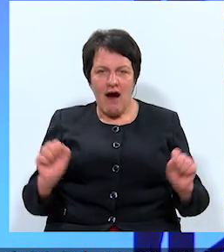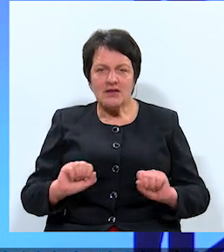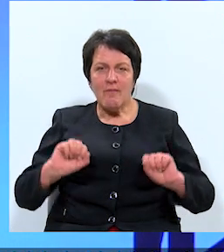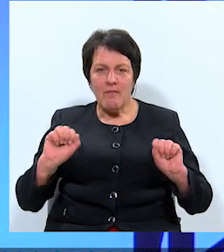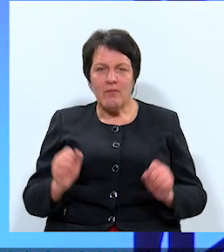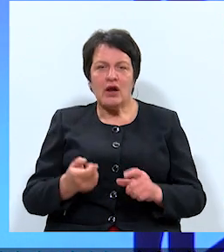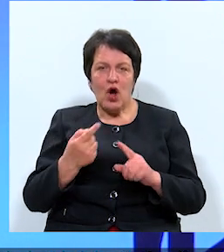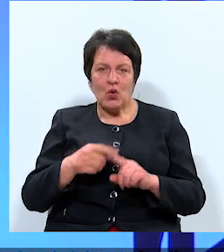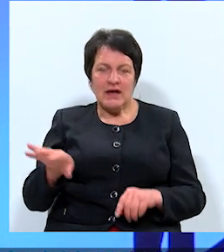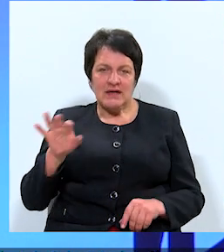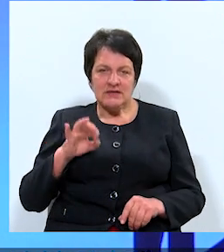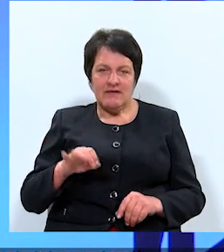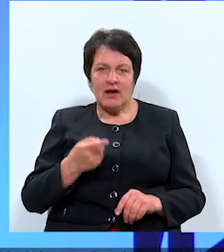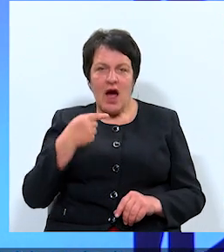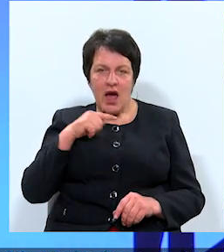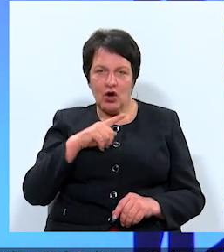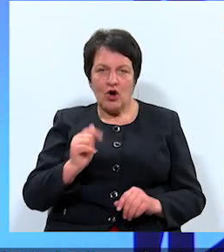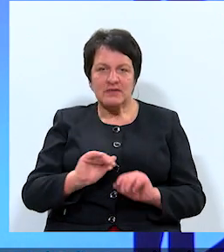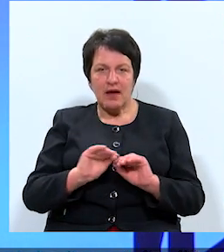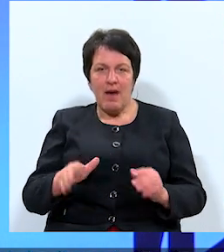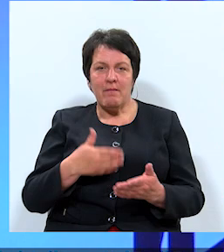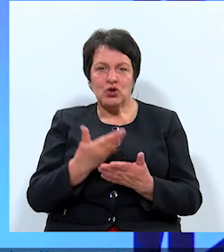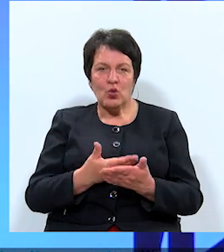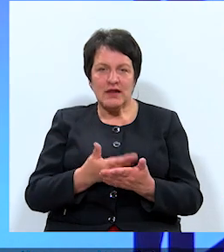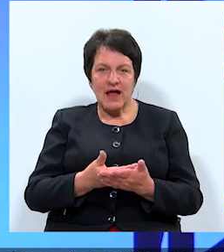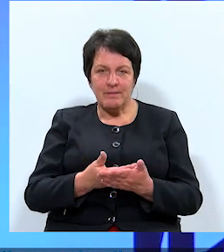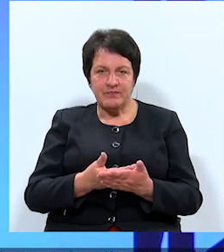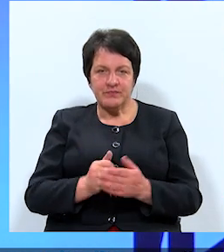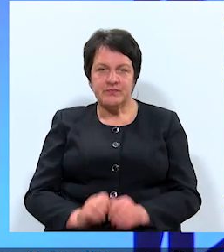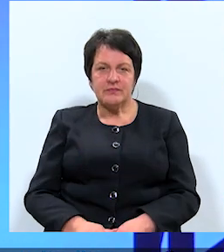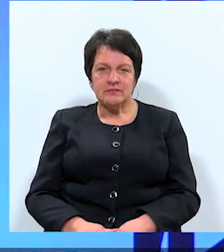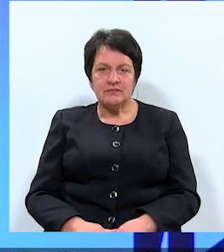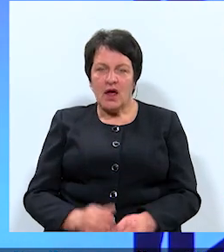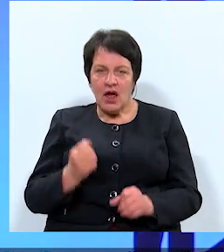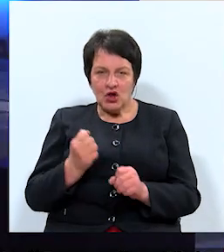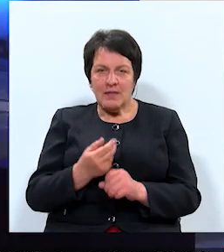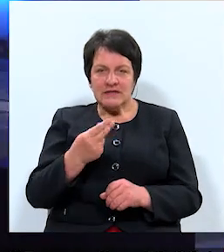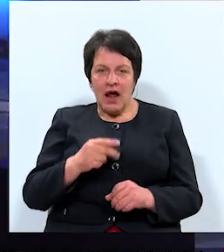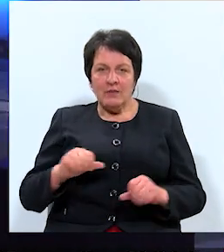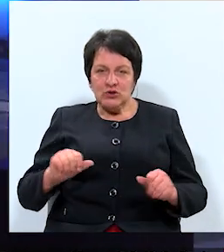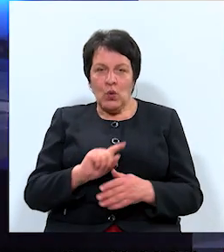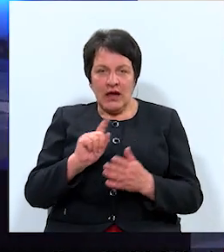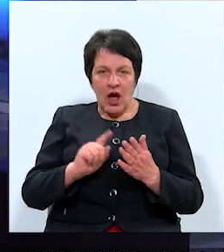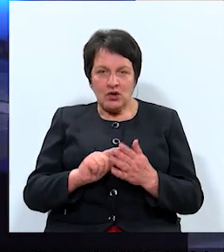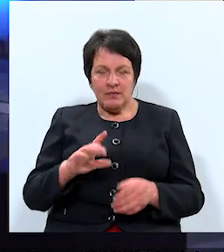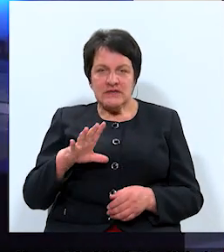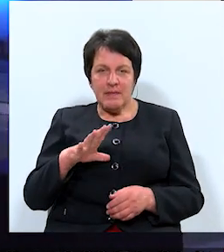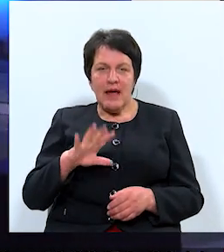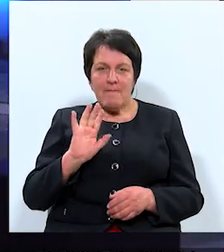mobīla un izdevīga, ekonomiski pamatota. Bet tamēr Zalbskunga jautājums bija par